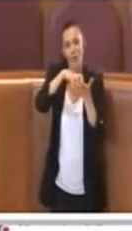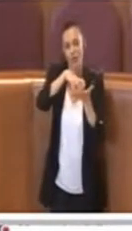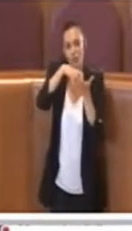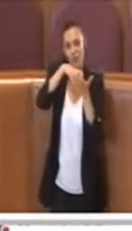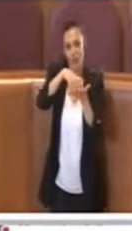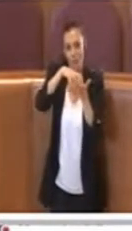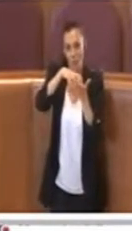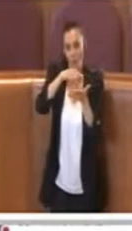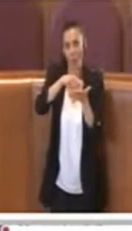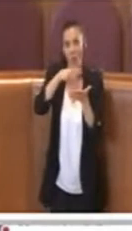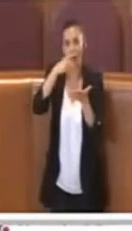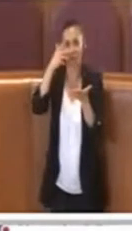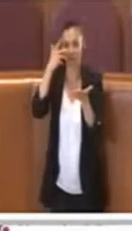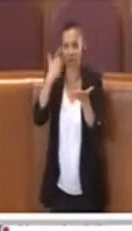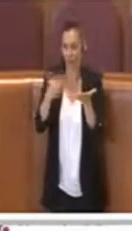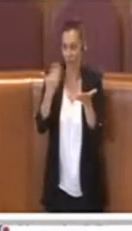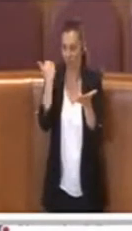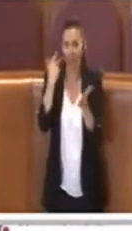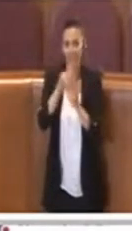con una precedente delibera. Grazie.